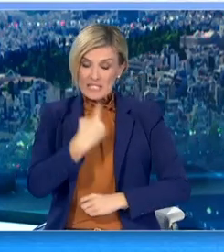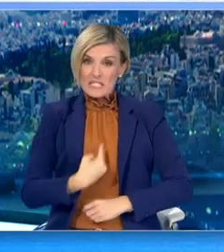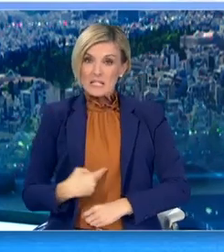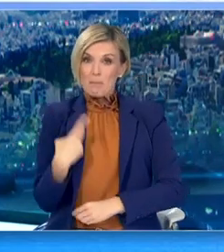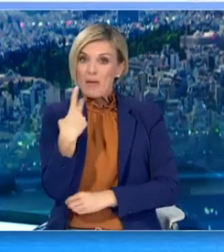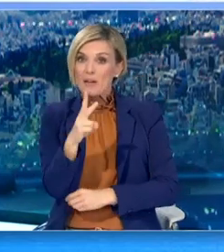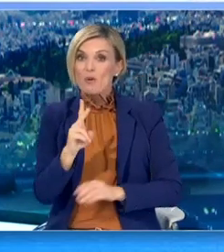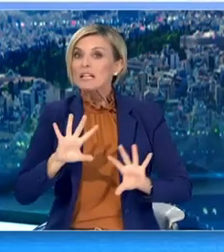επεκτάθηκε η νόσος. AUTHORWAVE Υπότιτλοι